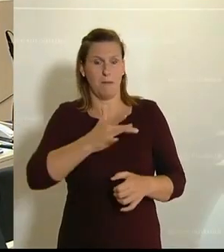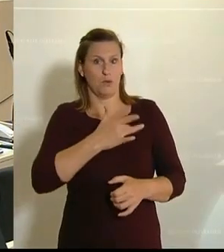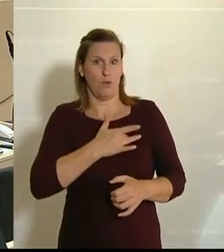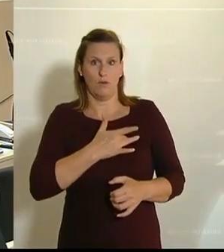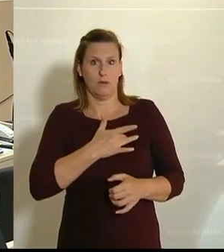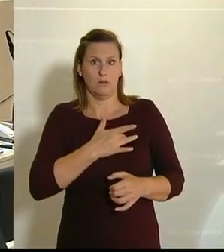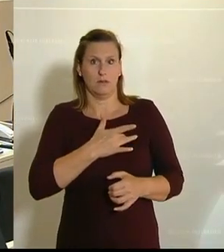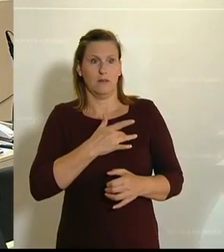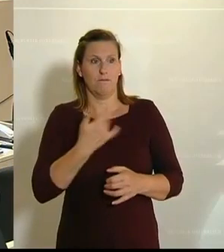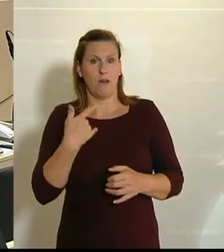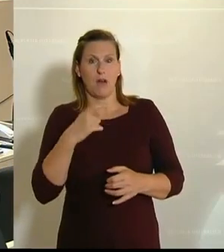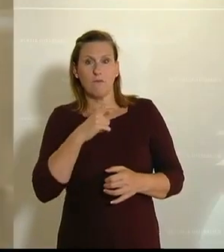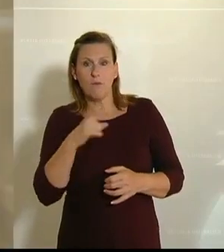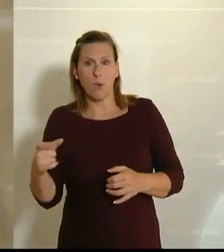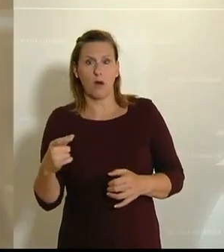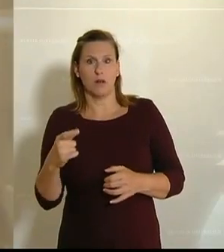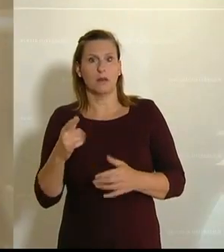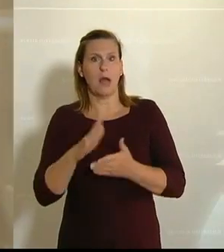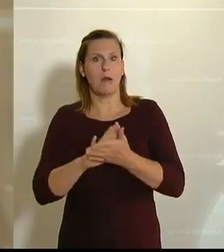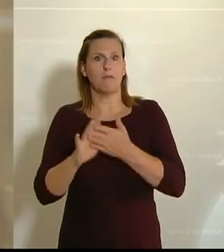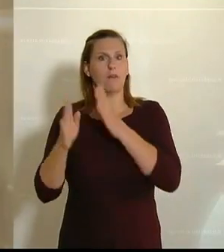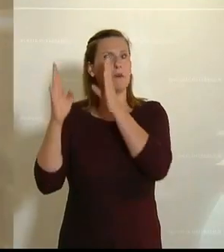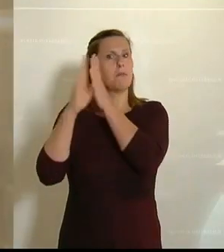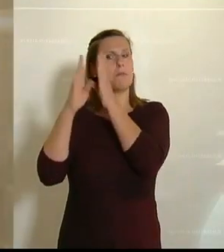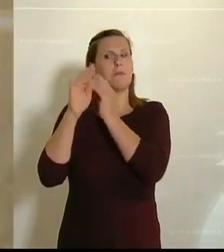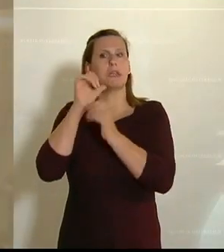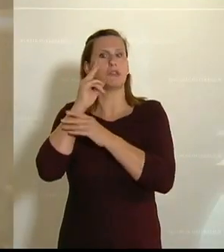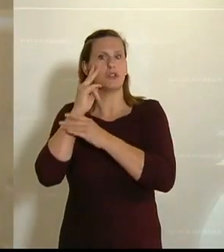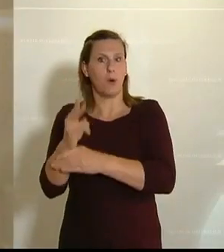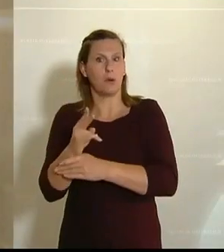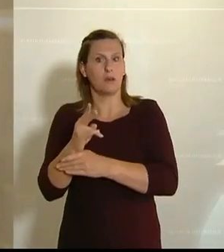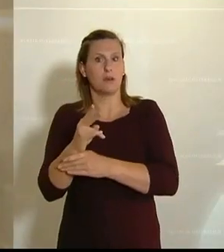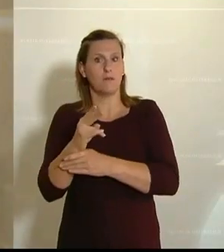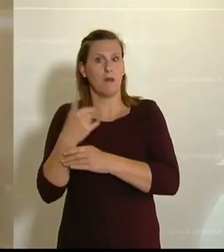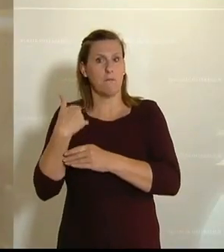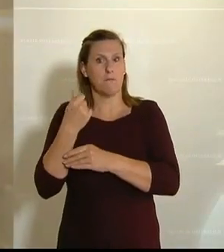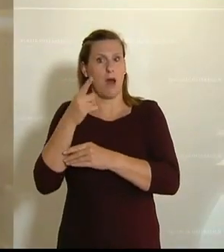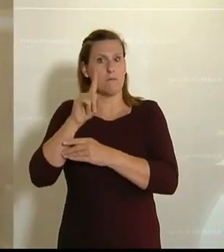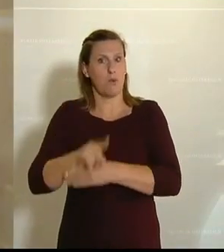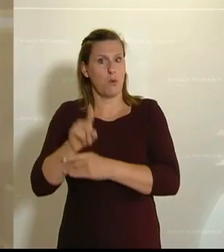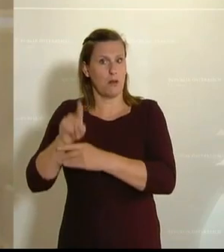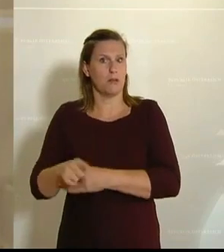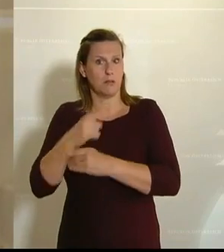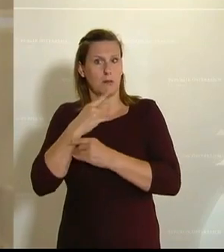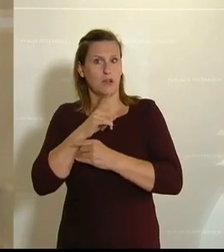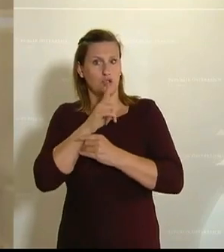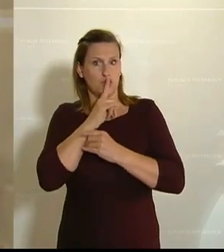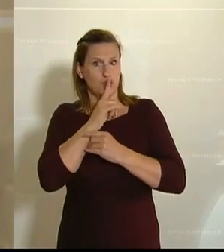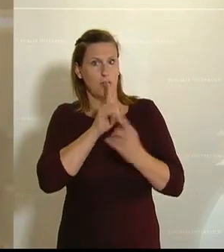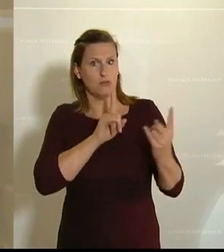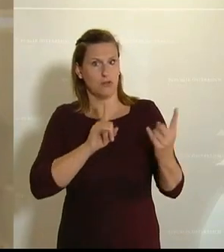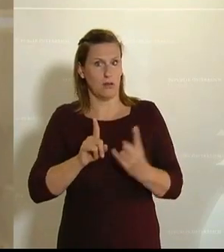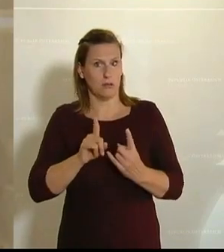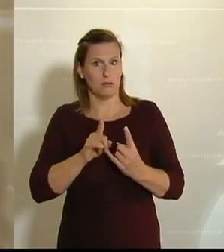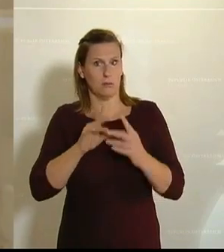wurden jetzt wochenlang ignoriert. Es war ein monatelanger Stillstand in diesem Bereich und wenn man nicht noch